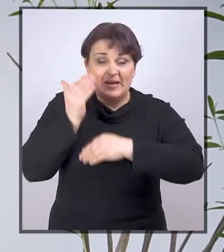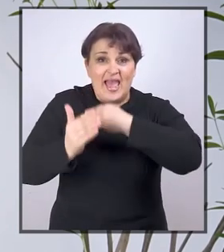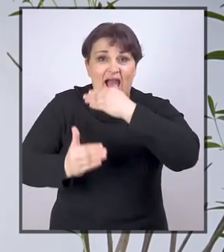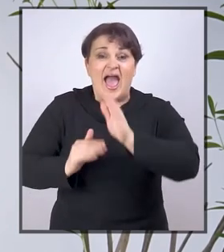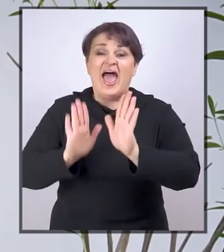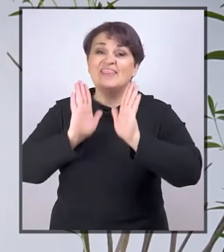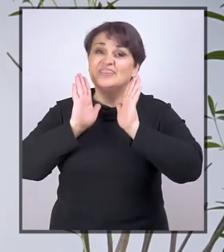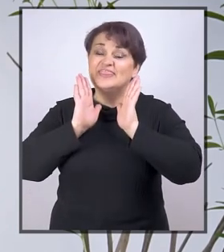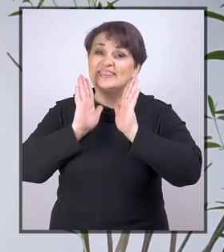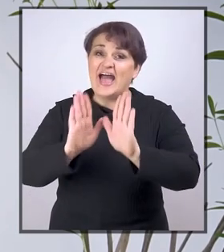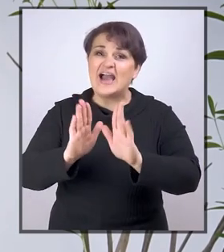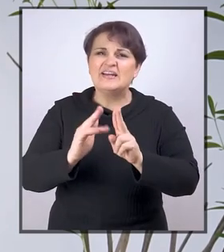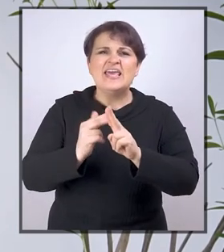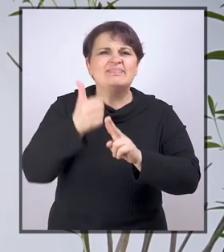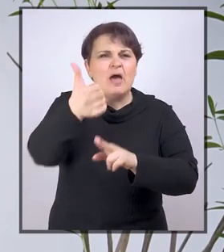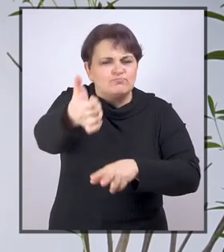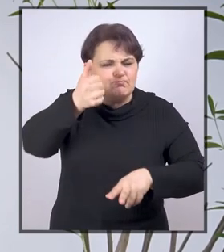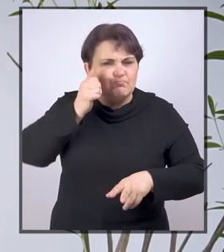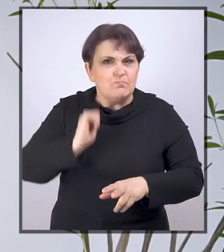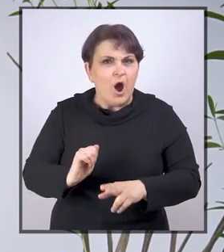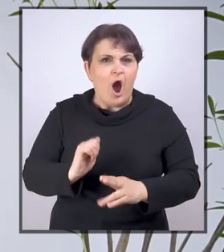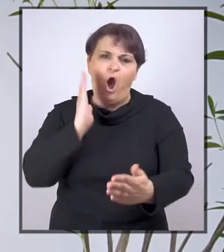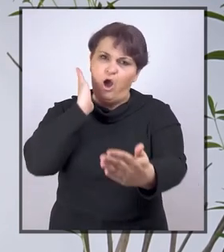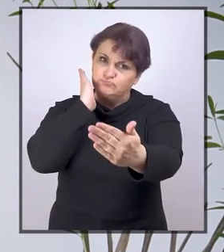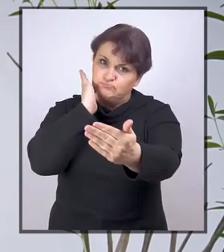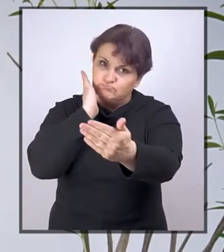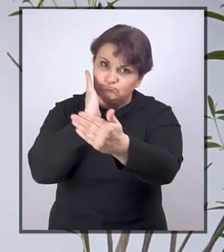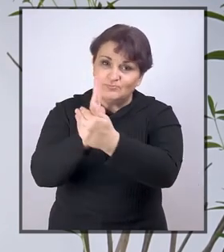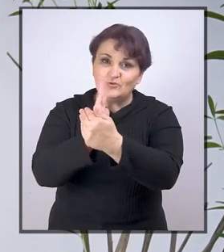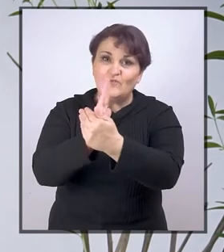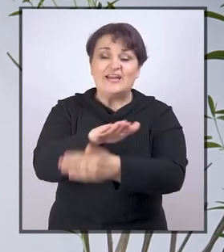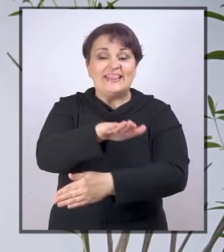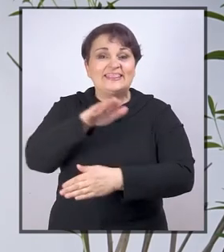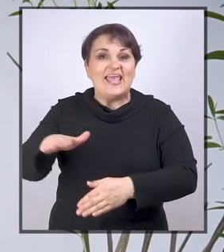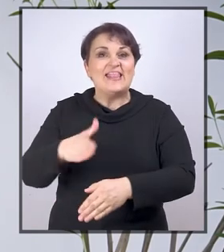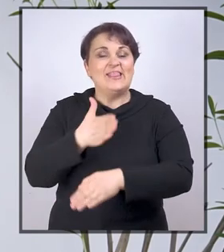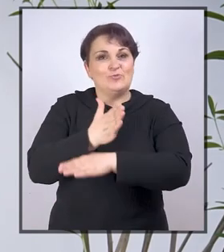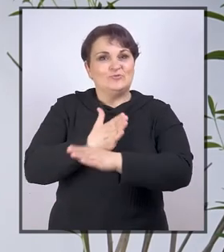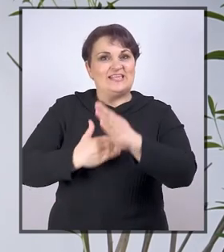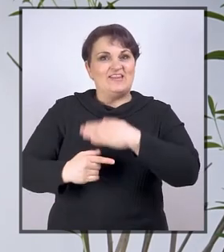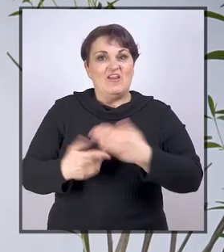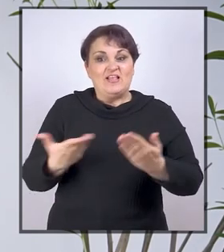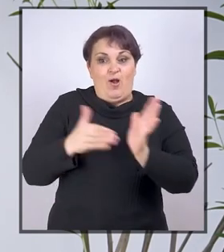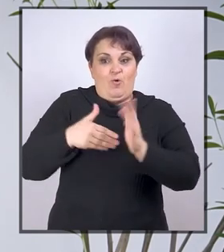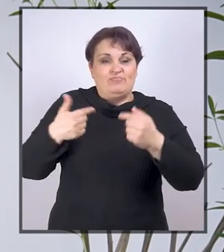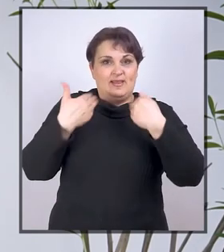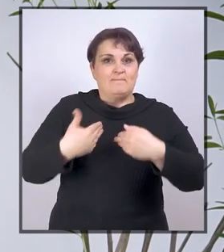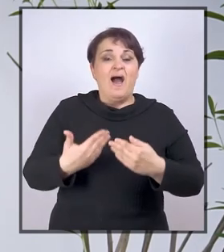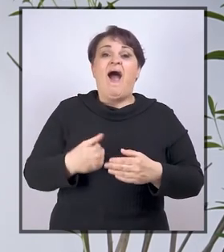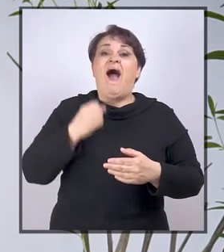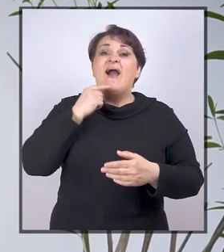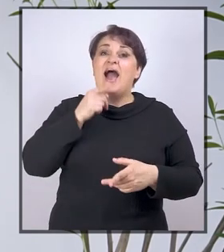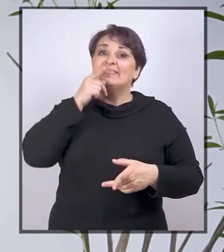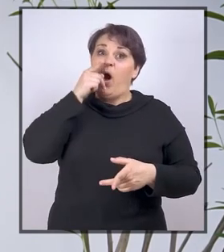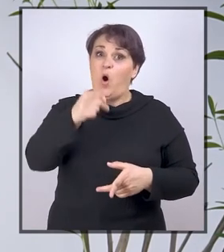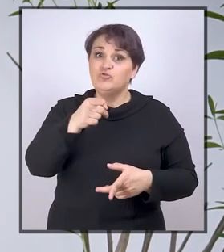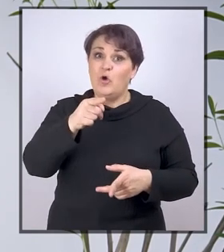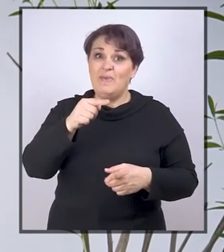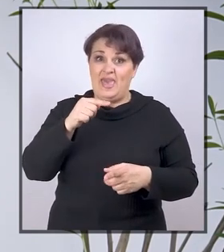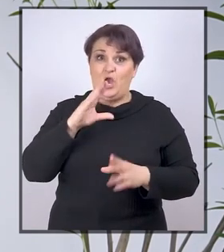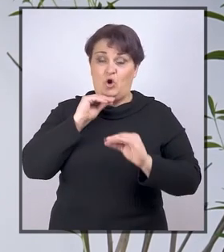obrazovni proces takvim da u potpunosti odgovara djetetu sa invaliditetom.